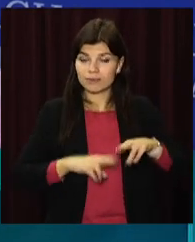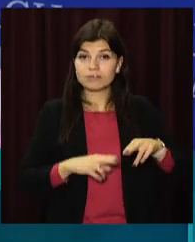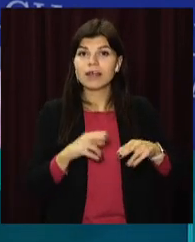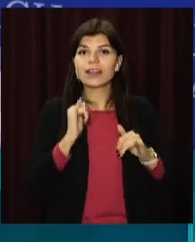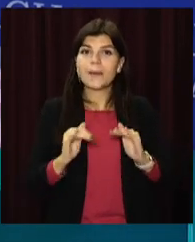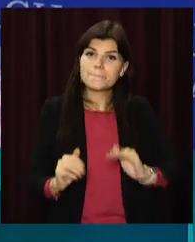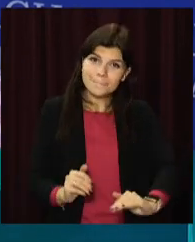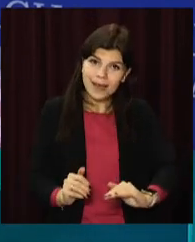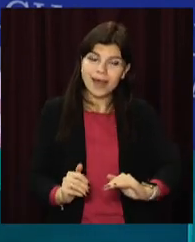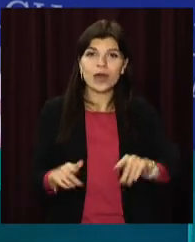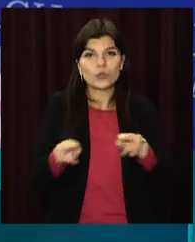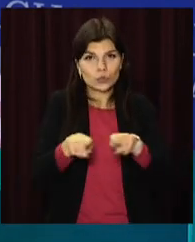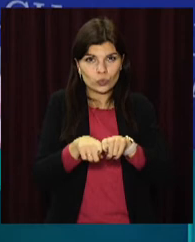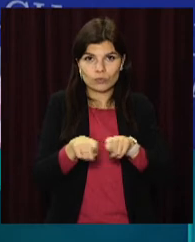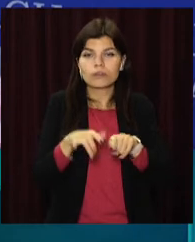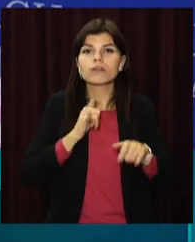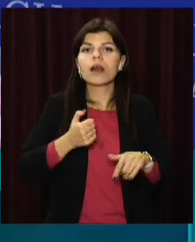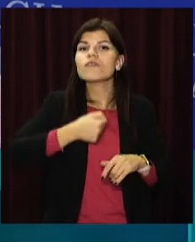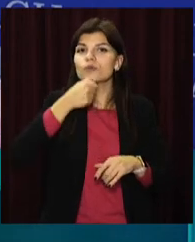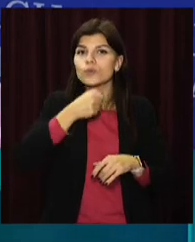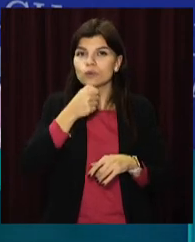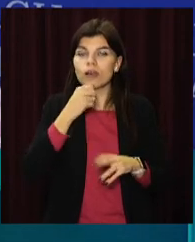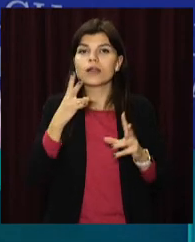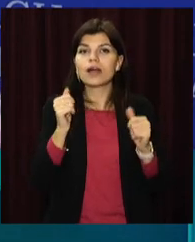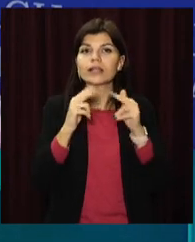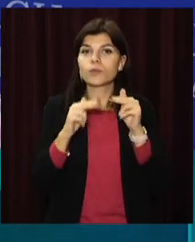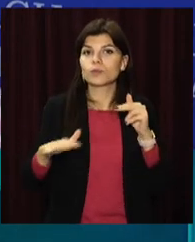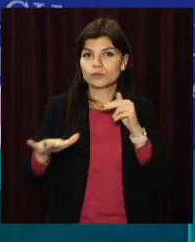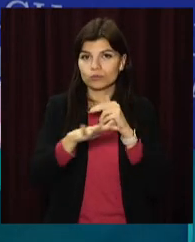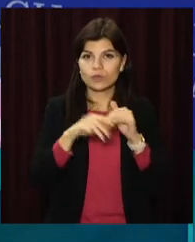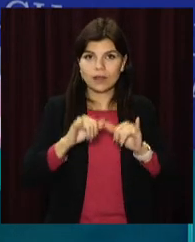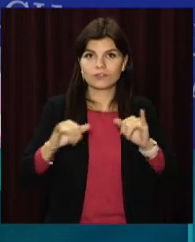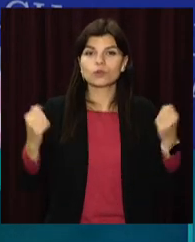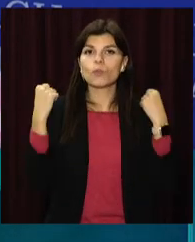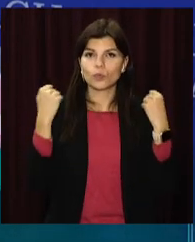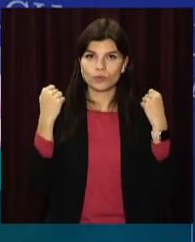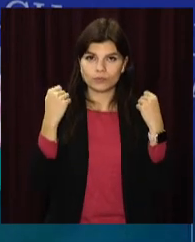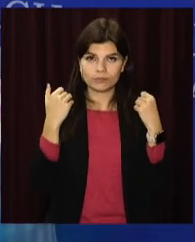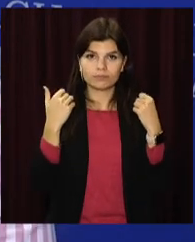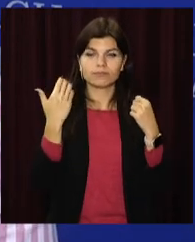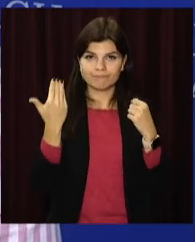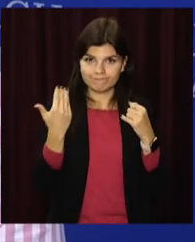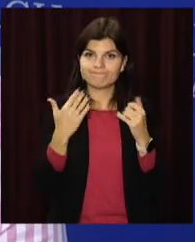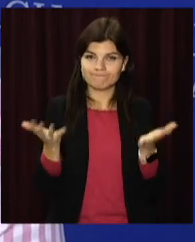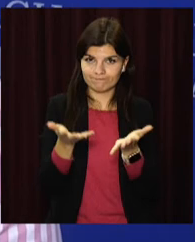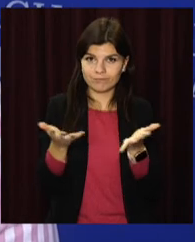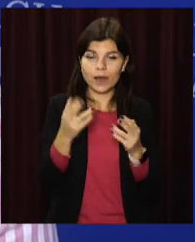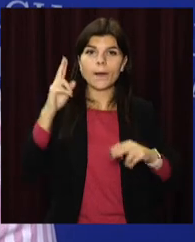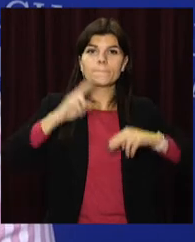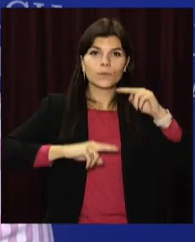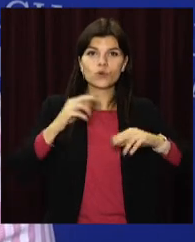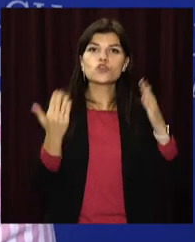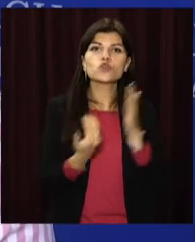маленьких дітей, так і для дорослих. На Дніпропетровщині розвиваємо спортивну інфраструктуру, будуємо